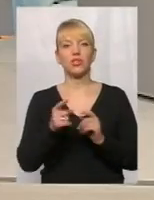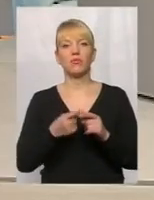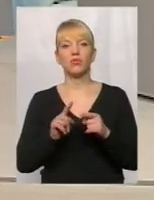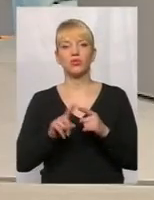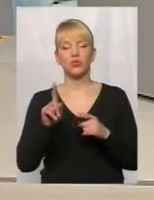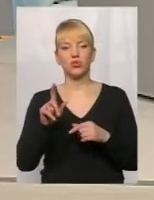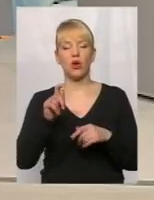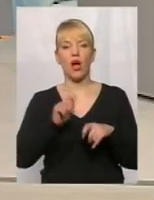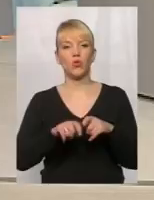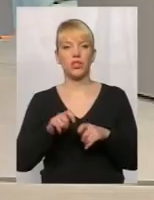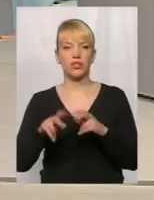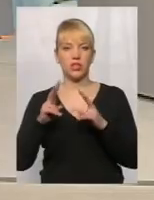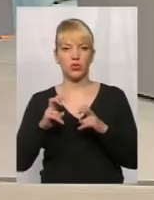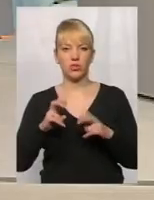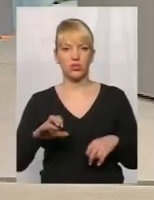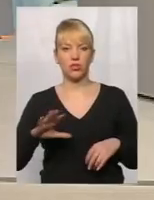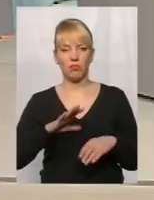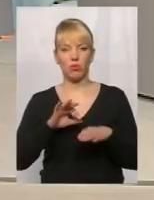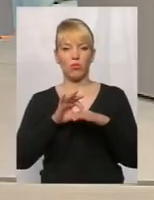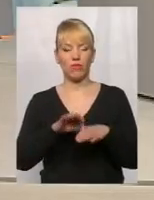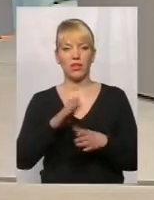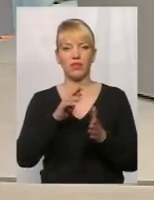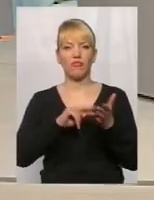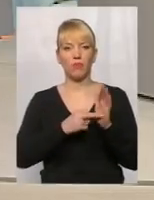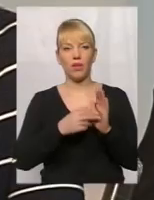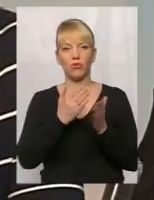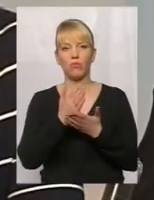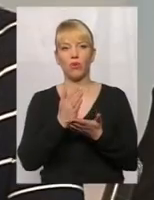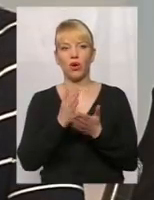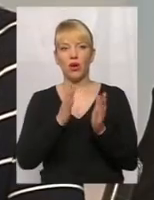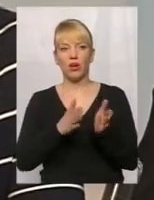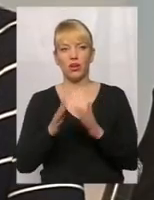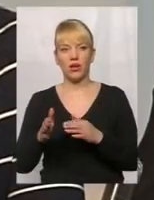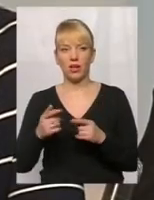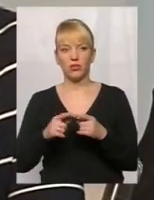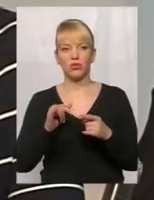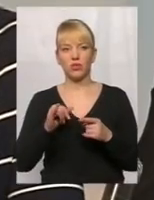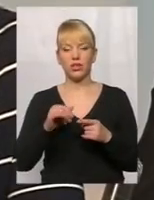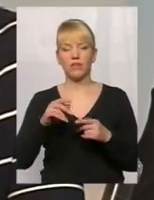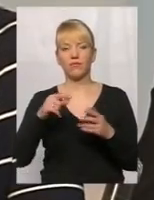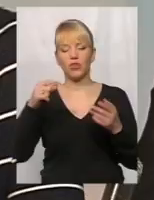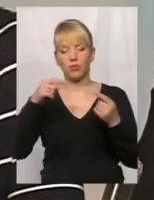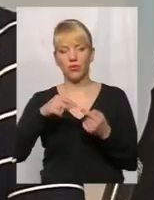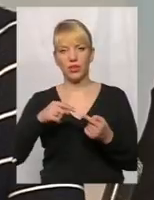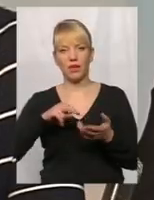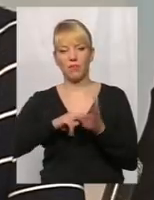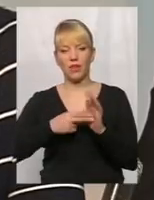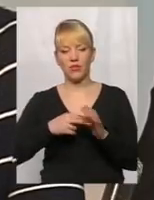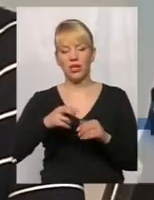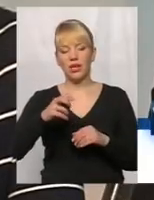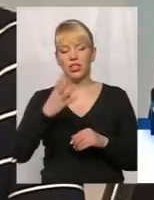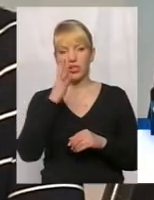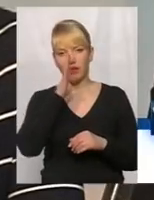аудиторське дослідження було проведено в планному порядку, відповідно, плану роботи Держфінні інспекції на 4 квадрат 2016